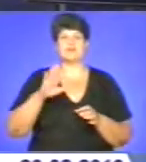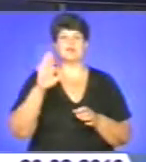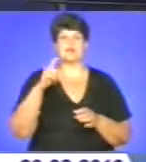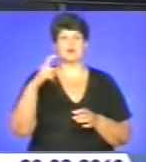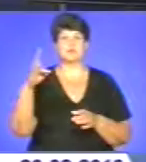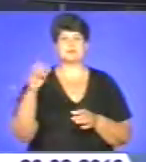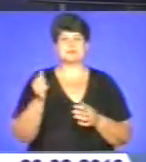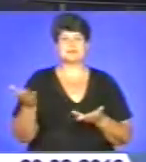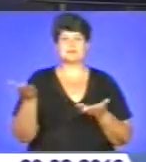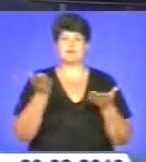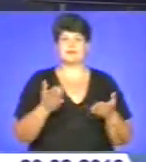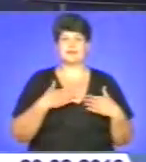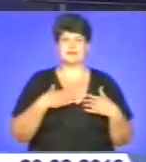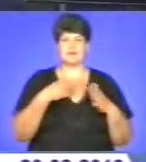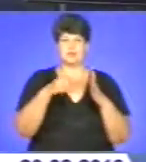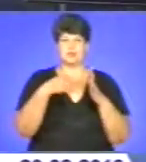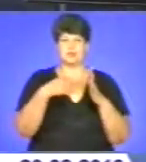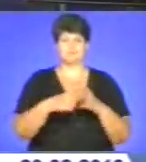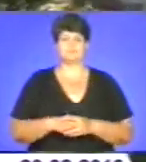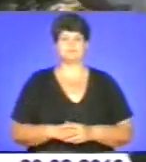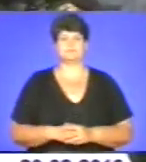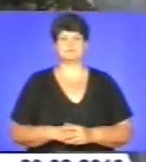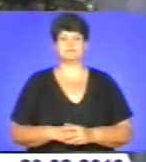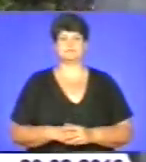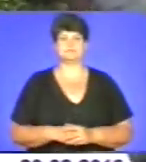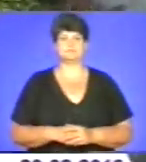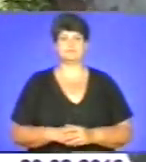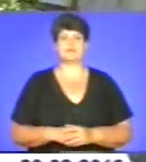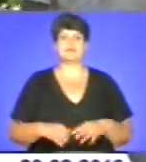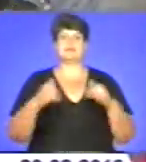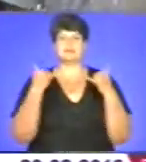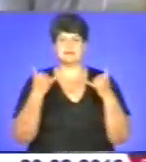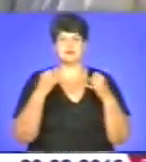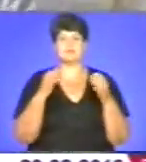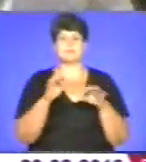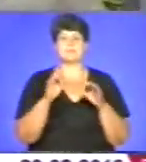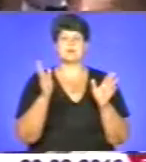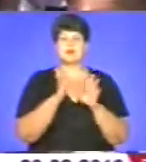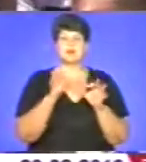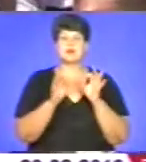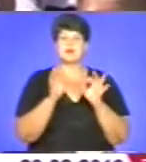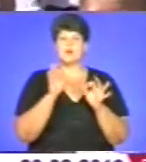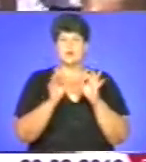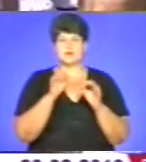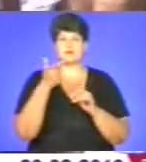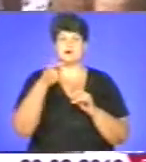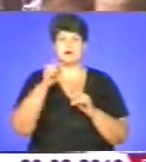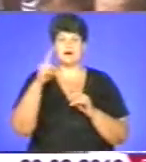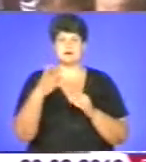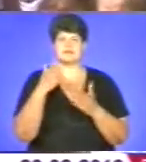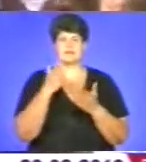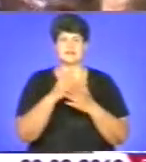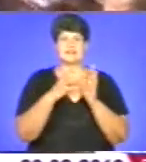Запросили і нашу знімальну групу. На сьогодні природнім газом газифіковано понад 917